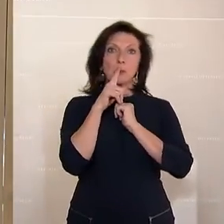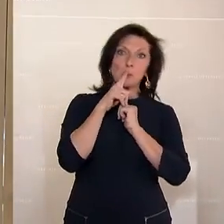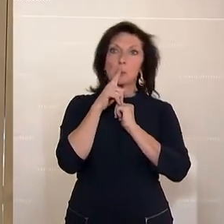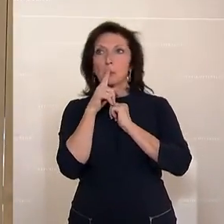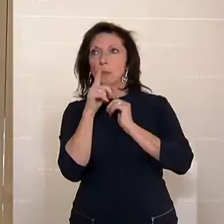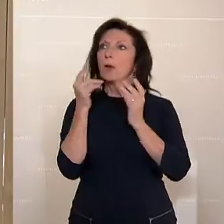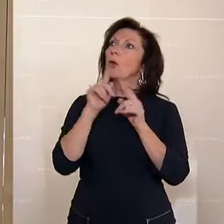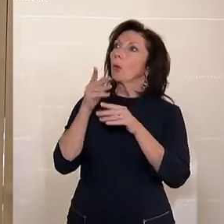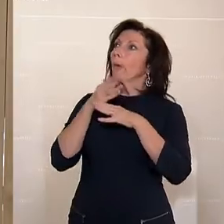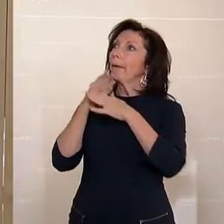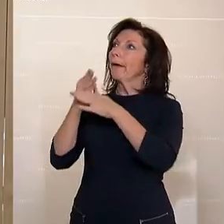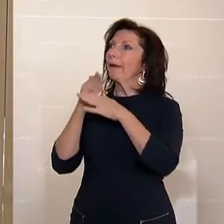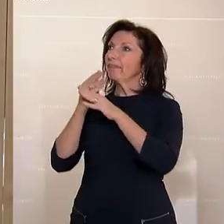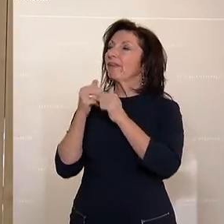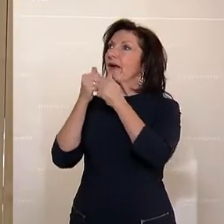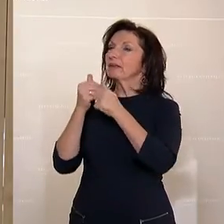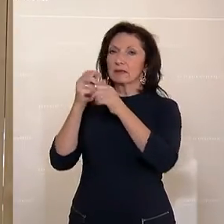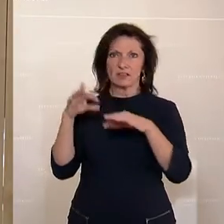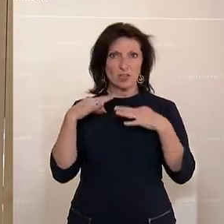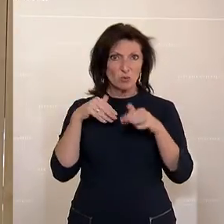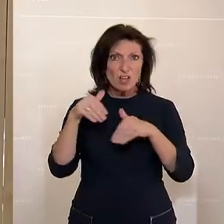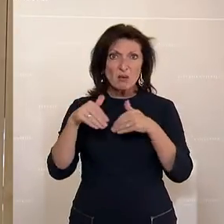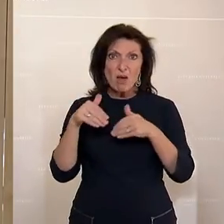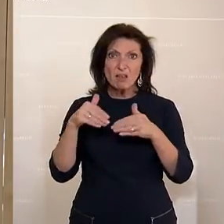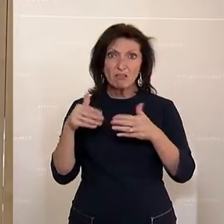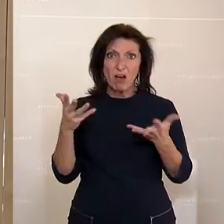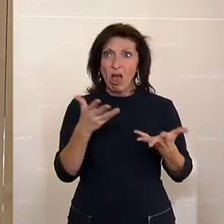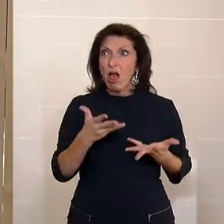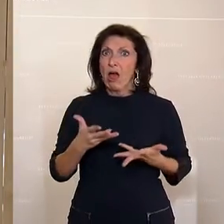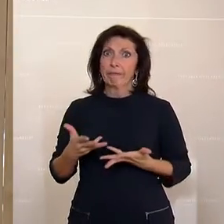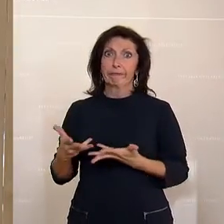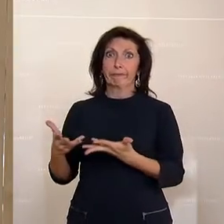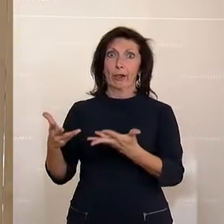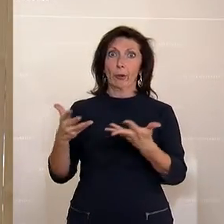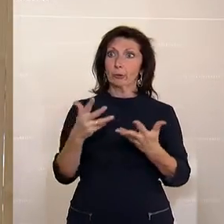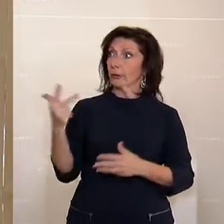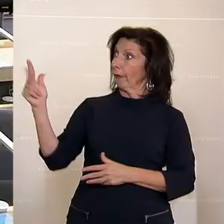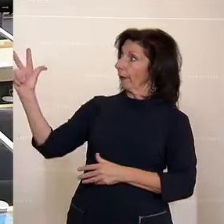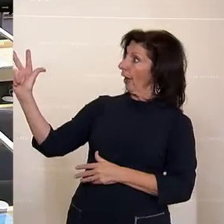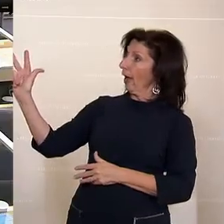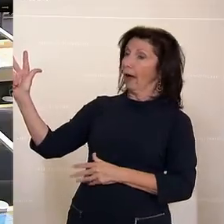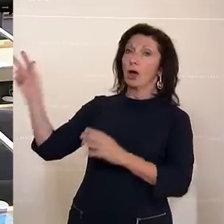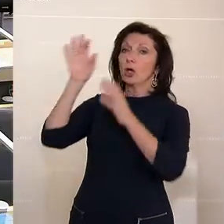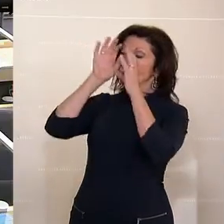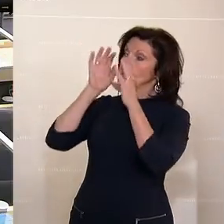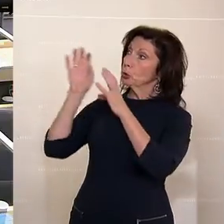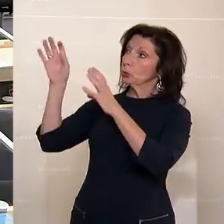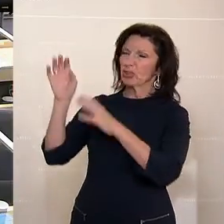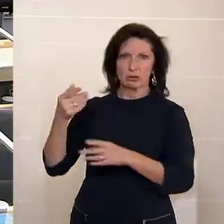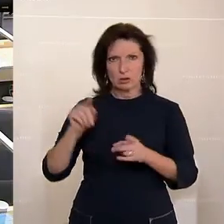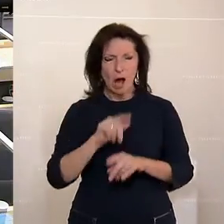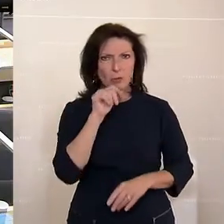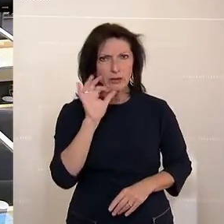assistieren. Der Gesundheitsminister steht hilflos dabei und schaut dem Treiben zu. Und das tut uns auch nicht gut.